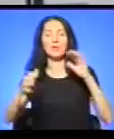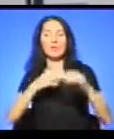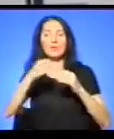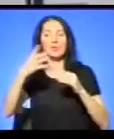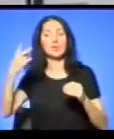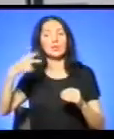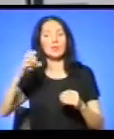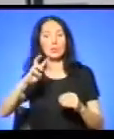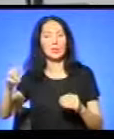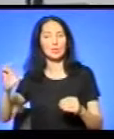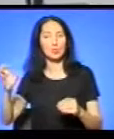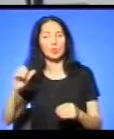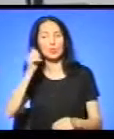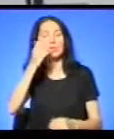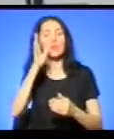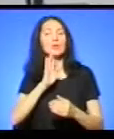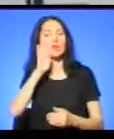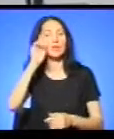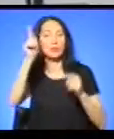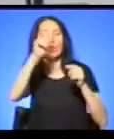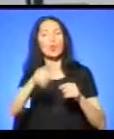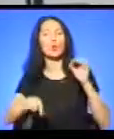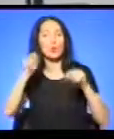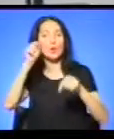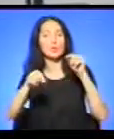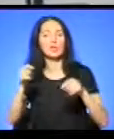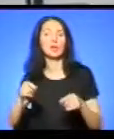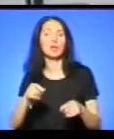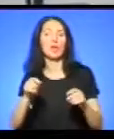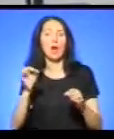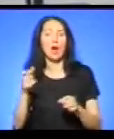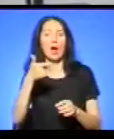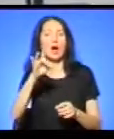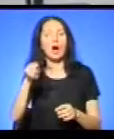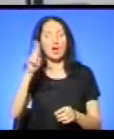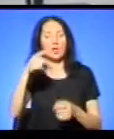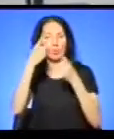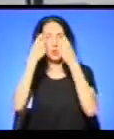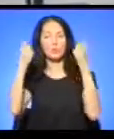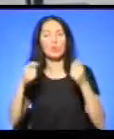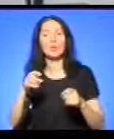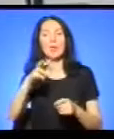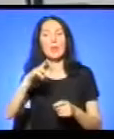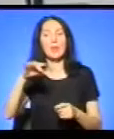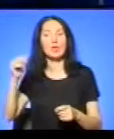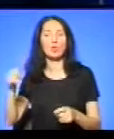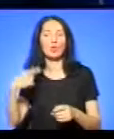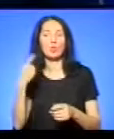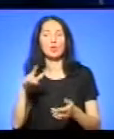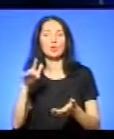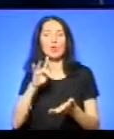Завтра вранці та в день грози місцями зливе Град, повідомила метеоролог обласного гідрометеоцентру Оксана Суфінська.